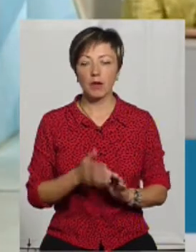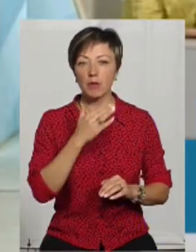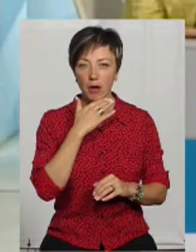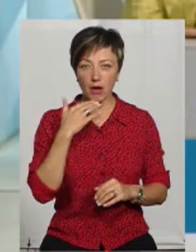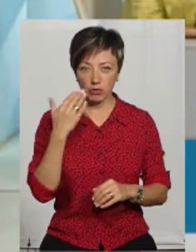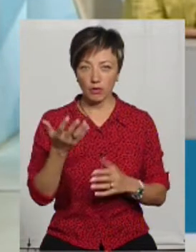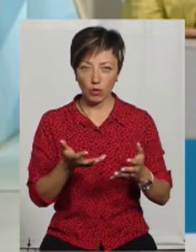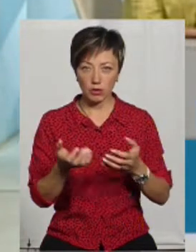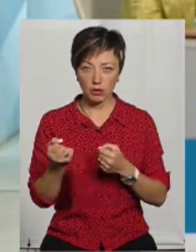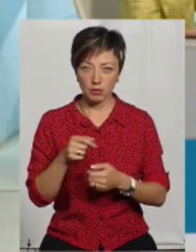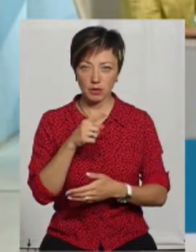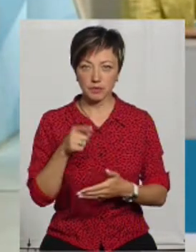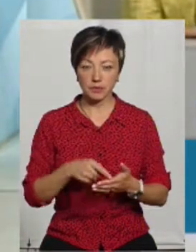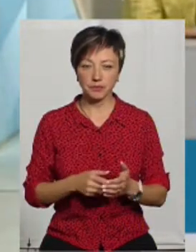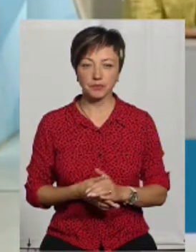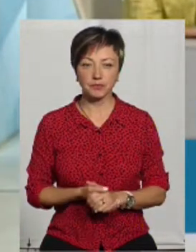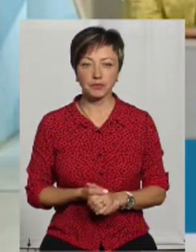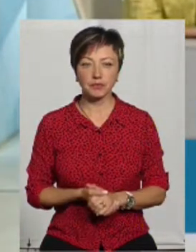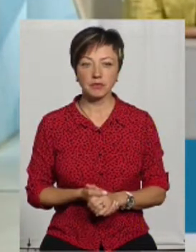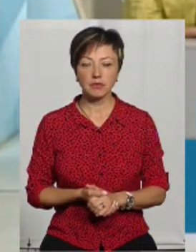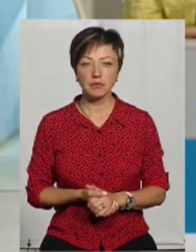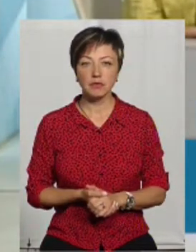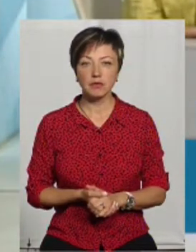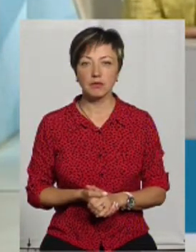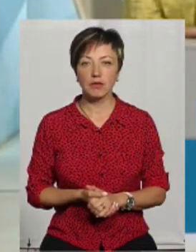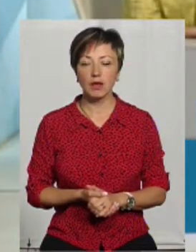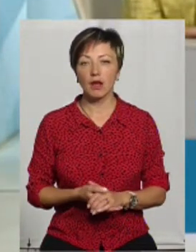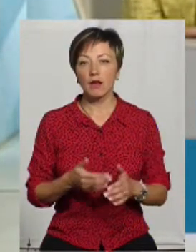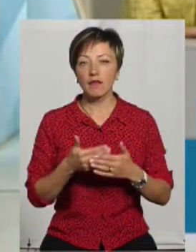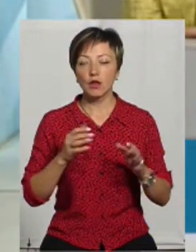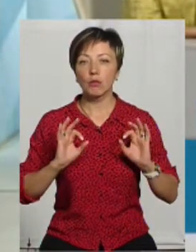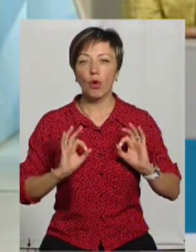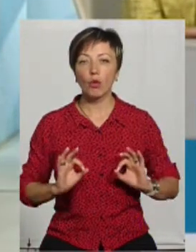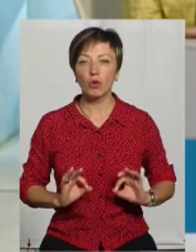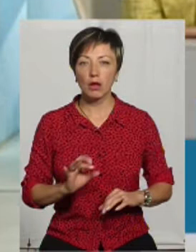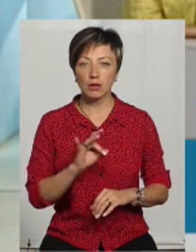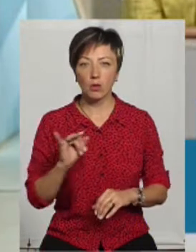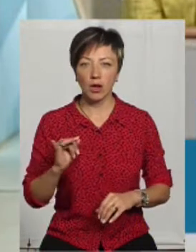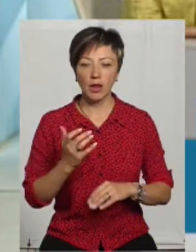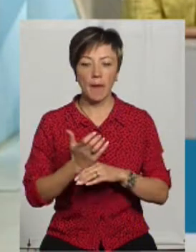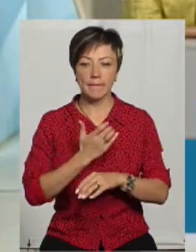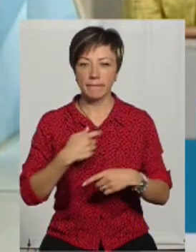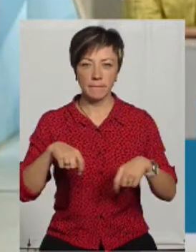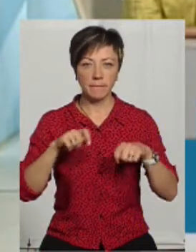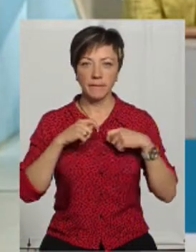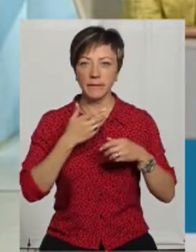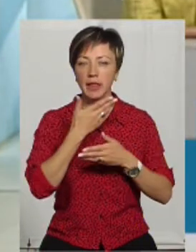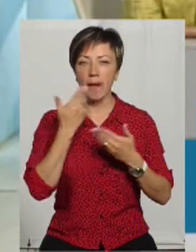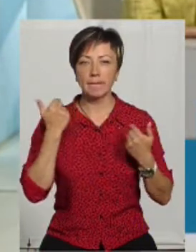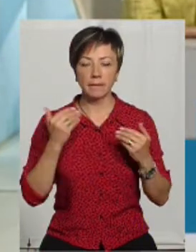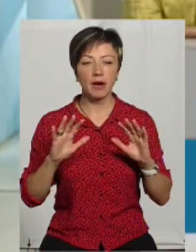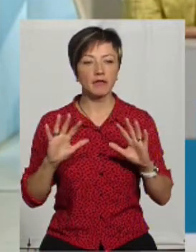ви їх отримали? Територіальні підрозділи також? Від органів прокуратури вони нам їх не переадресовують.